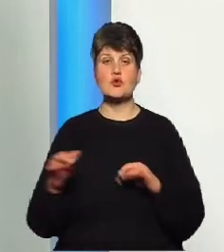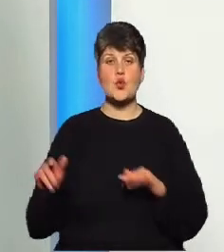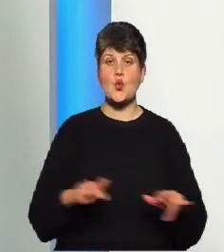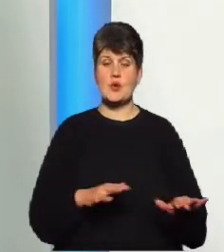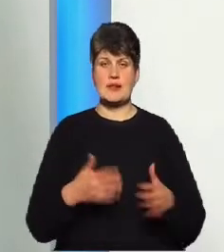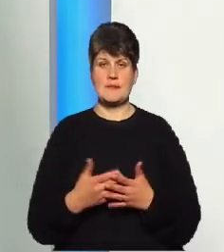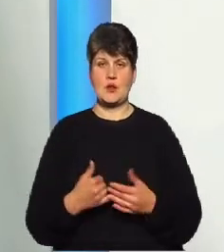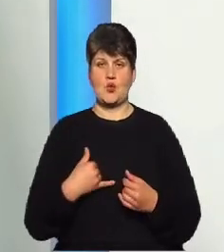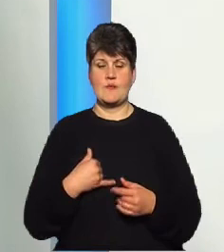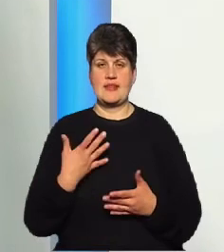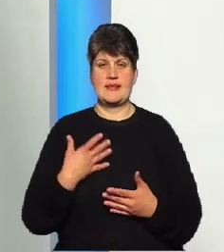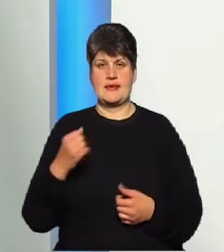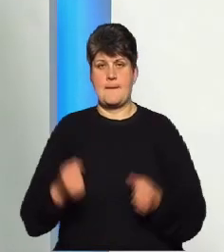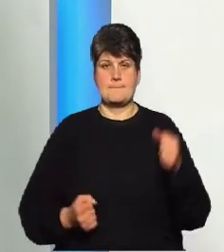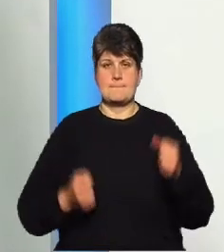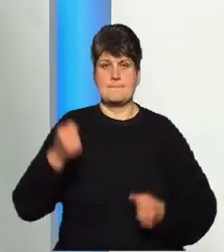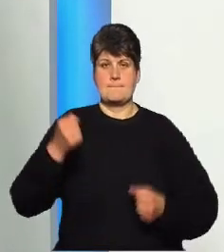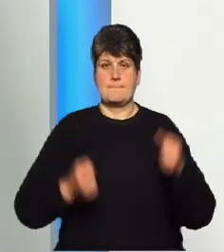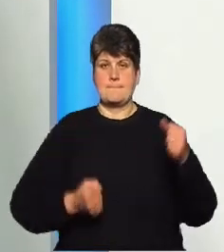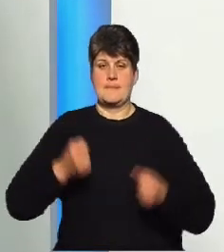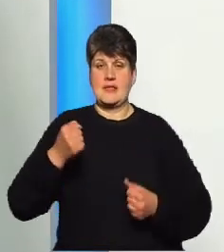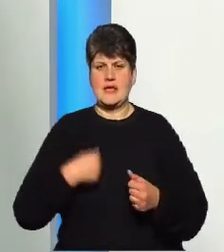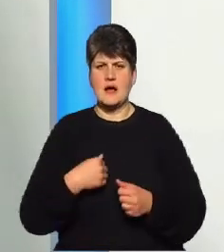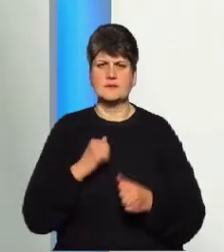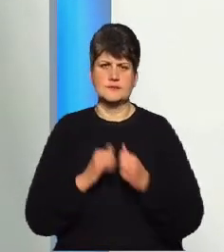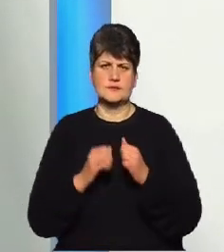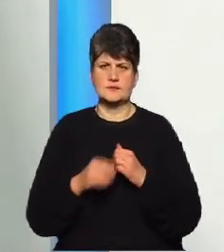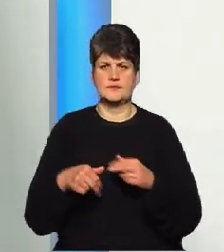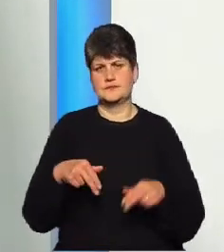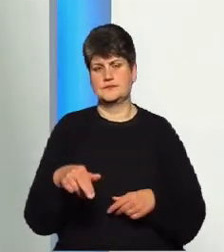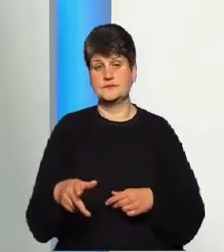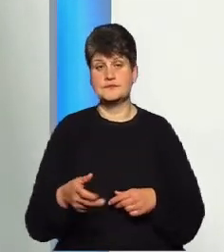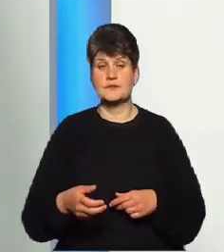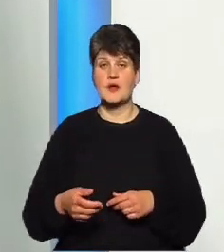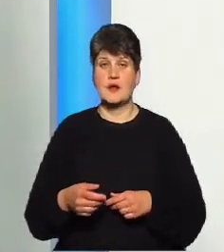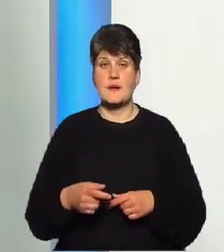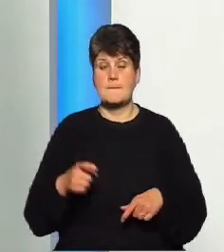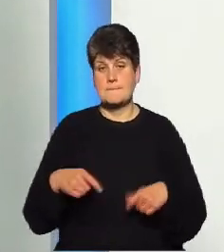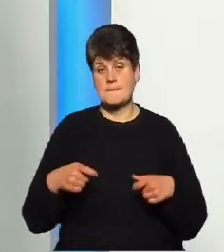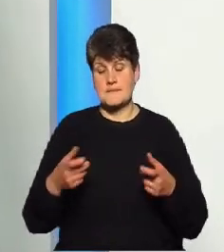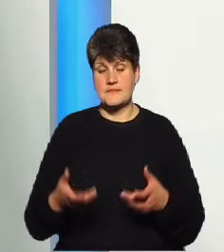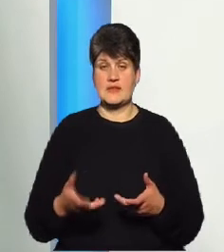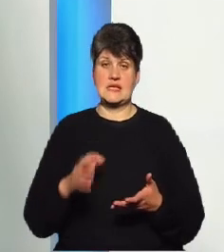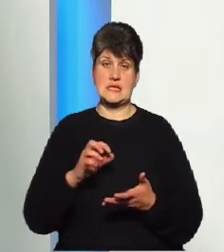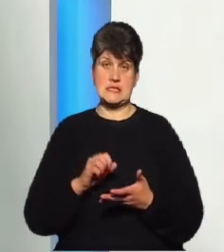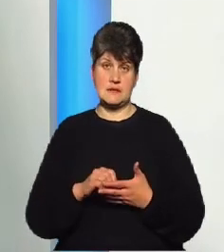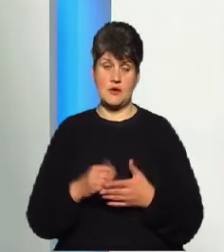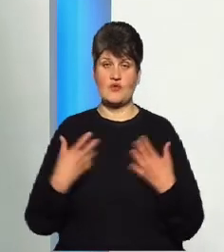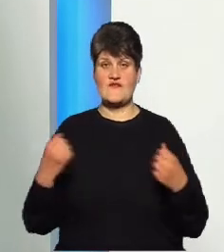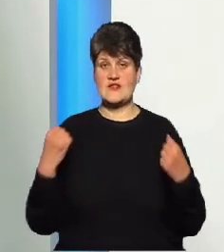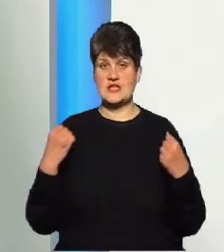для скандинавської ходи. Я час від часу пересуваюся з цими палками, хожу, бігаю і займаюся якоюсь фізичною зарядкою.